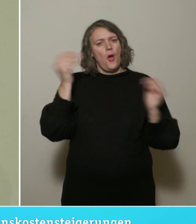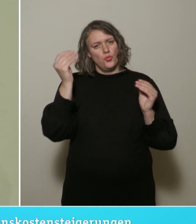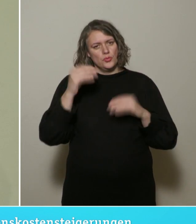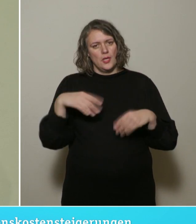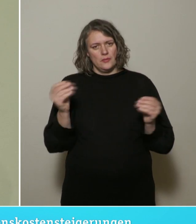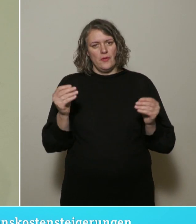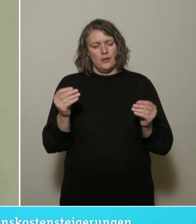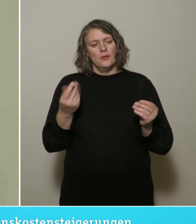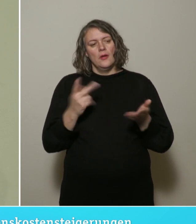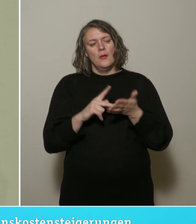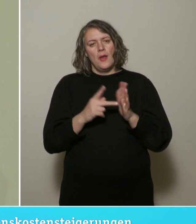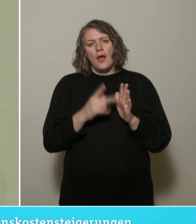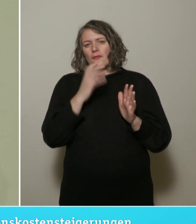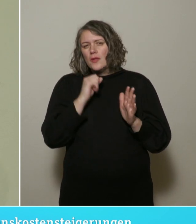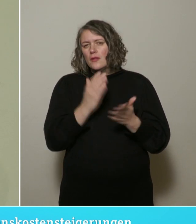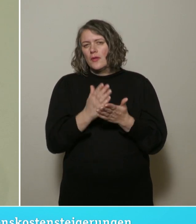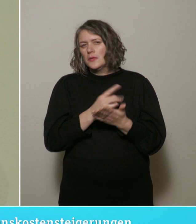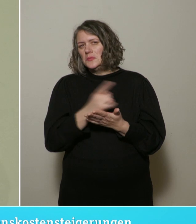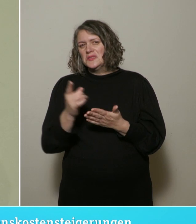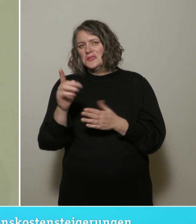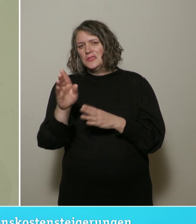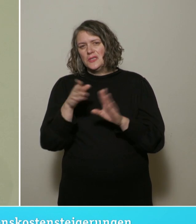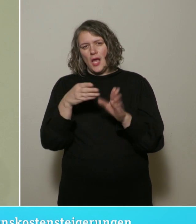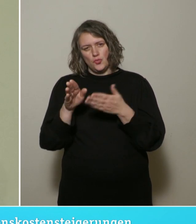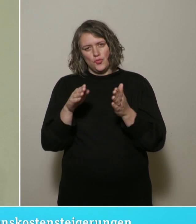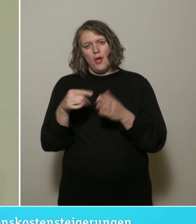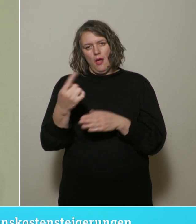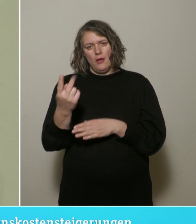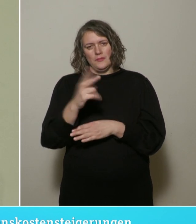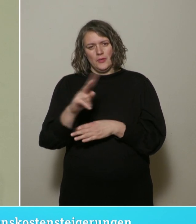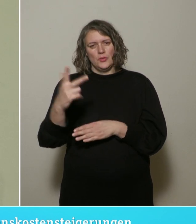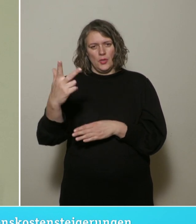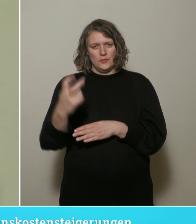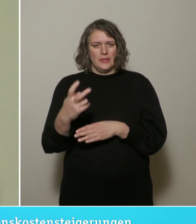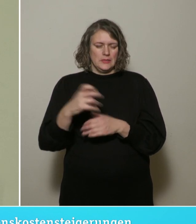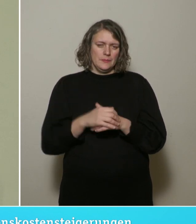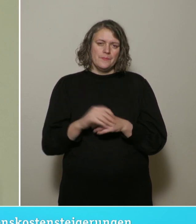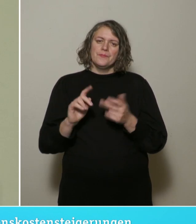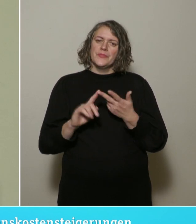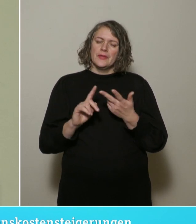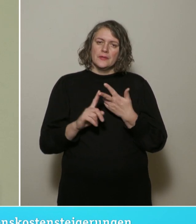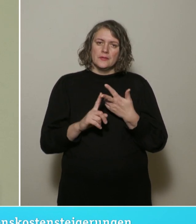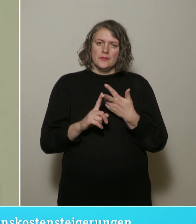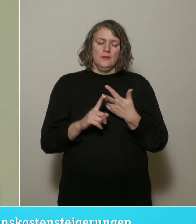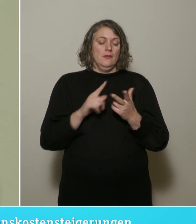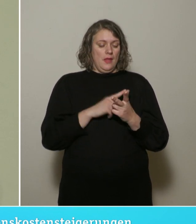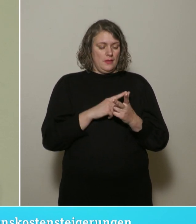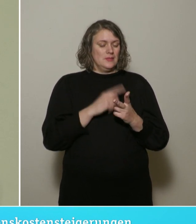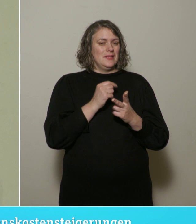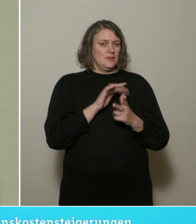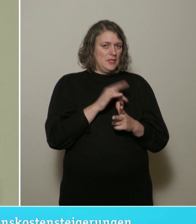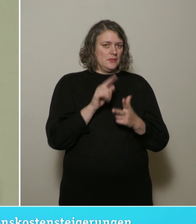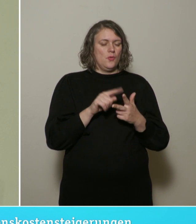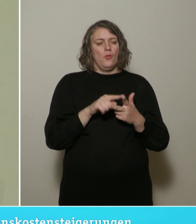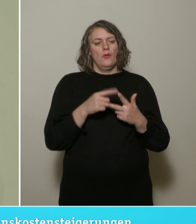planen wir fertig zu sein im Januar des kommenden Jahres. Drittens gibt es Angebote für